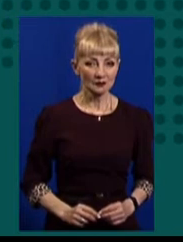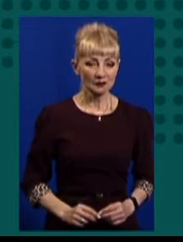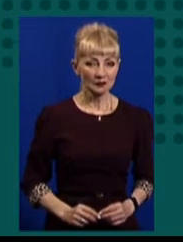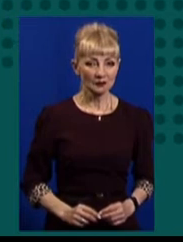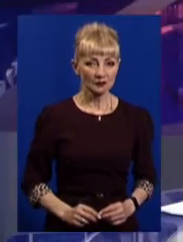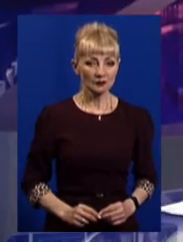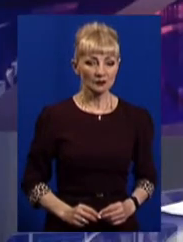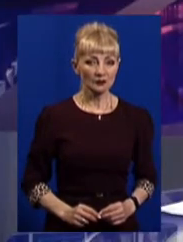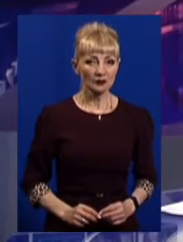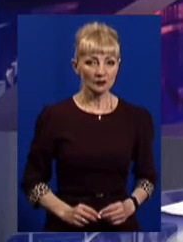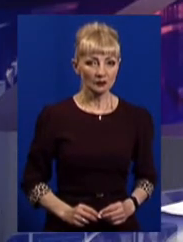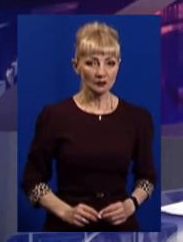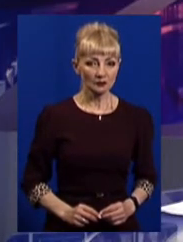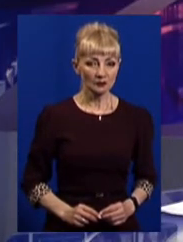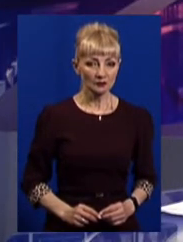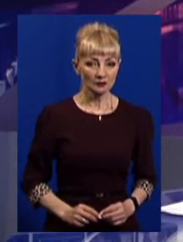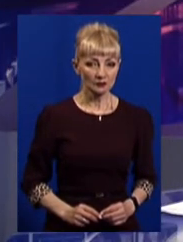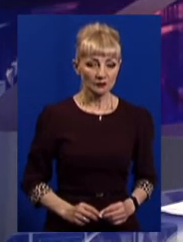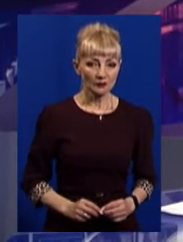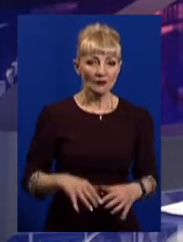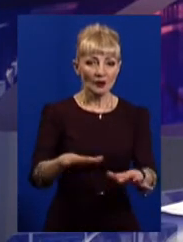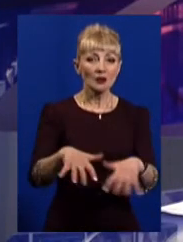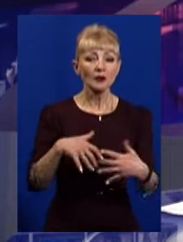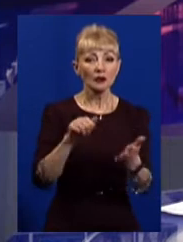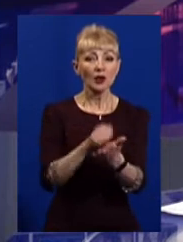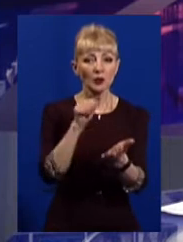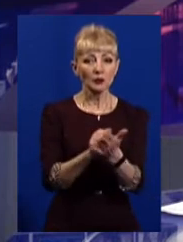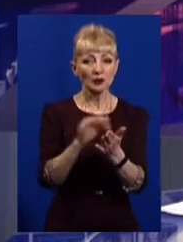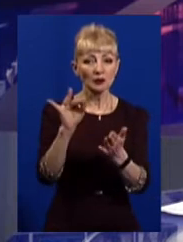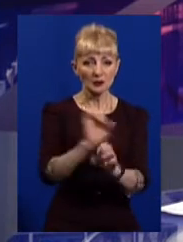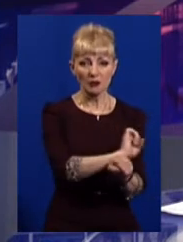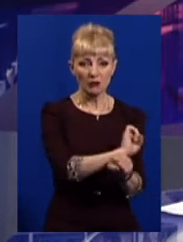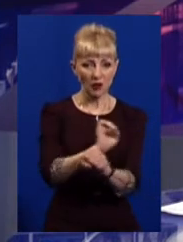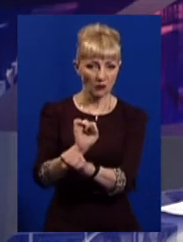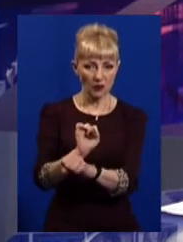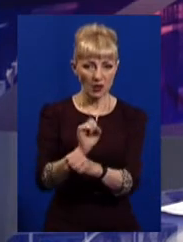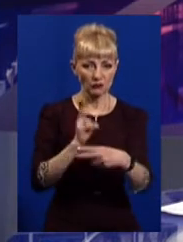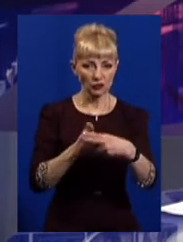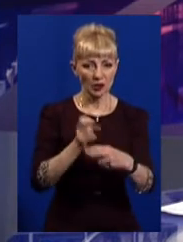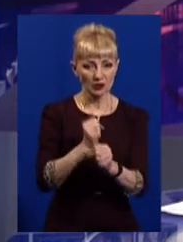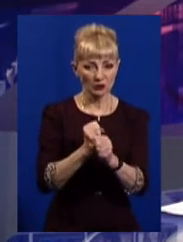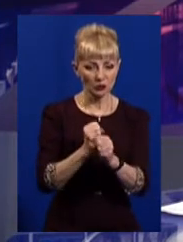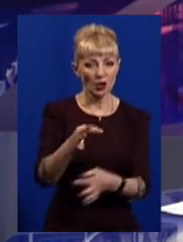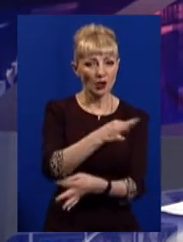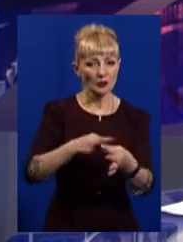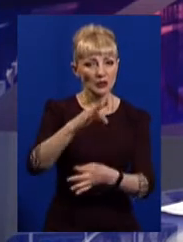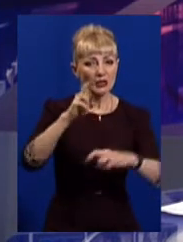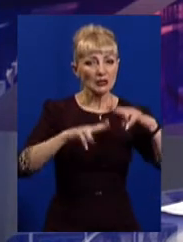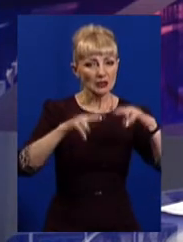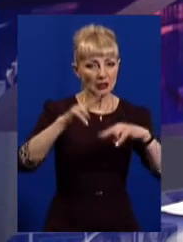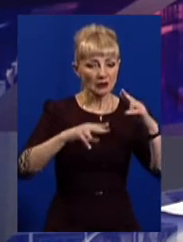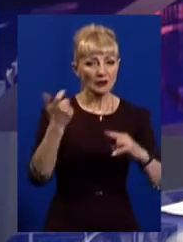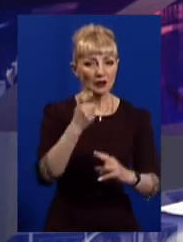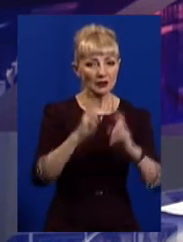Музика Забрали документи та блокували роботу. Громадські слухання щодо будівництва в Харкові